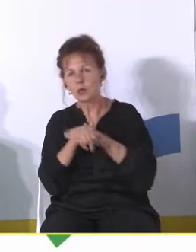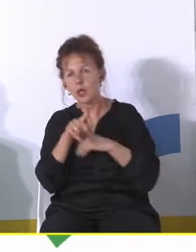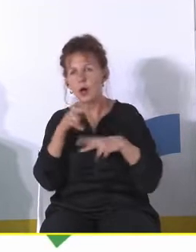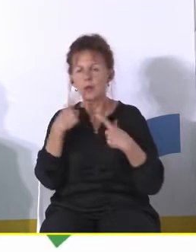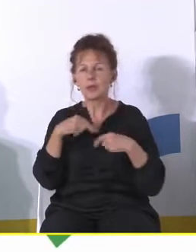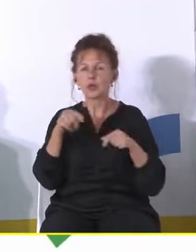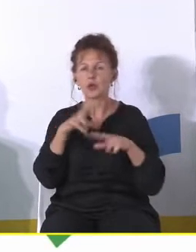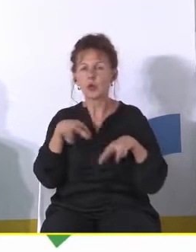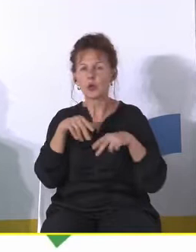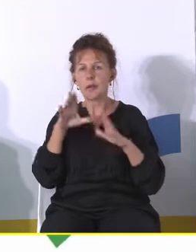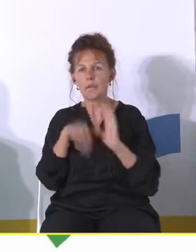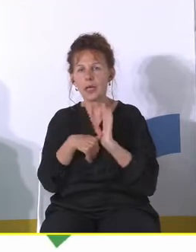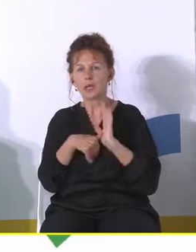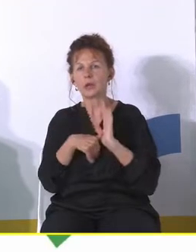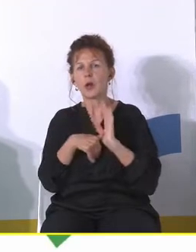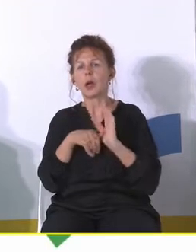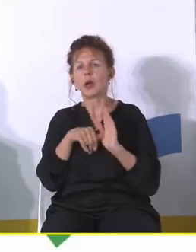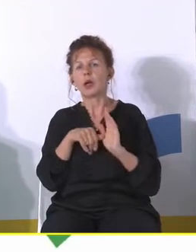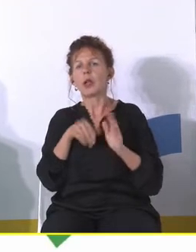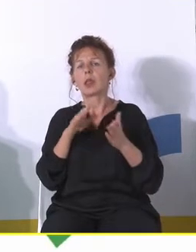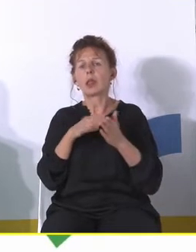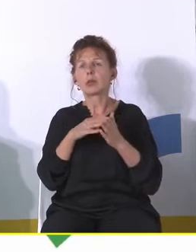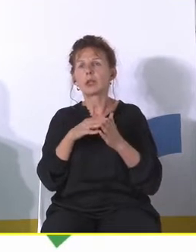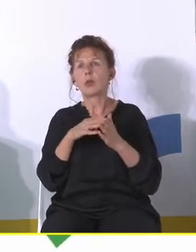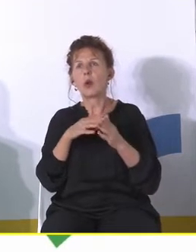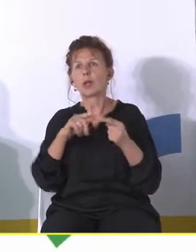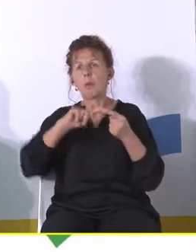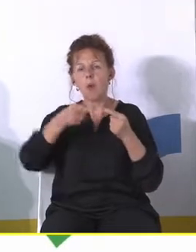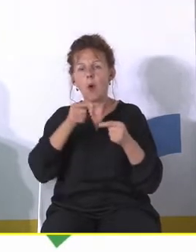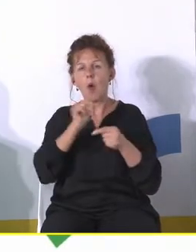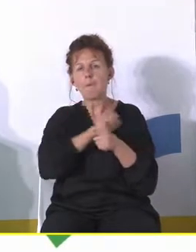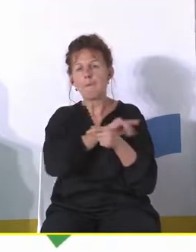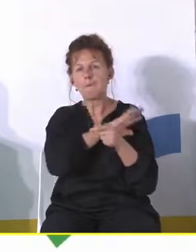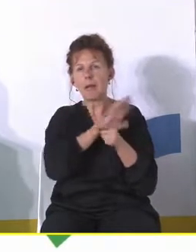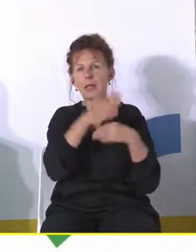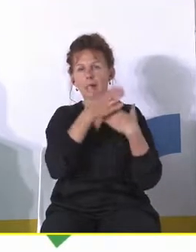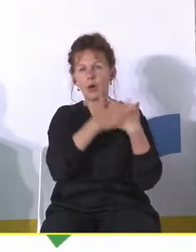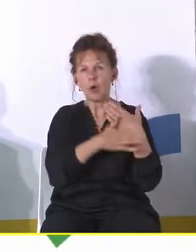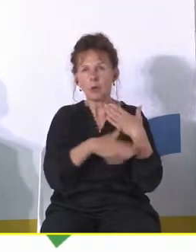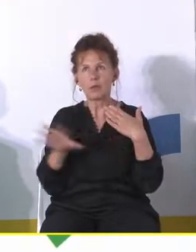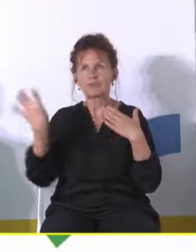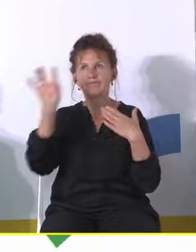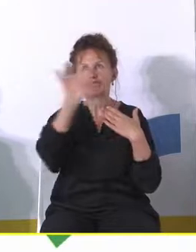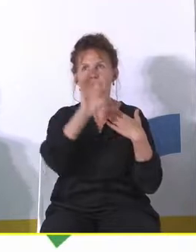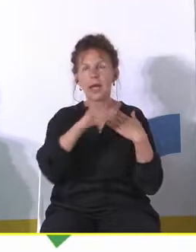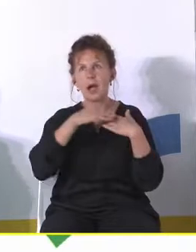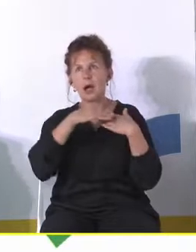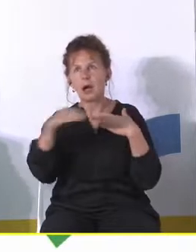rodzin w mieście czyli o krajobrazie popandemicznym a w Polsce krajobrazie